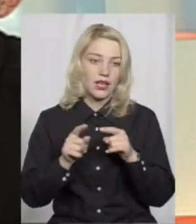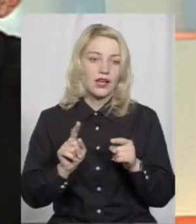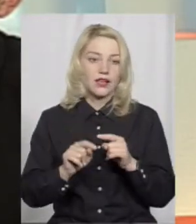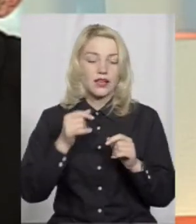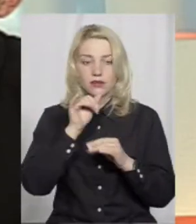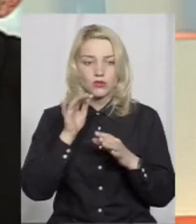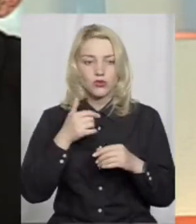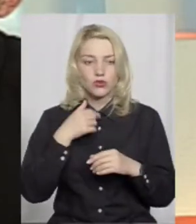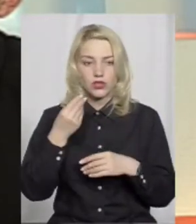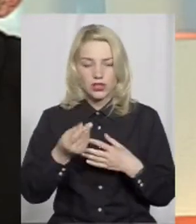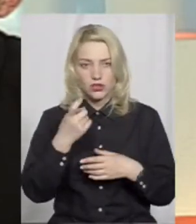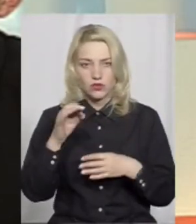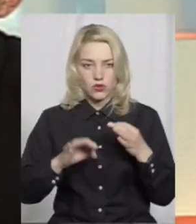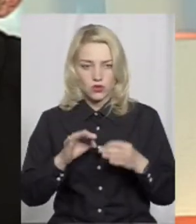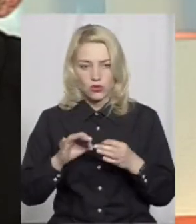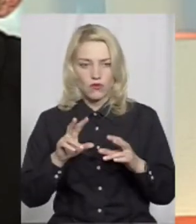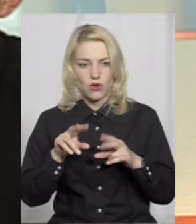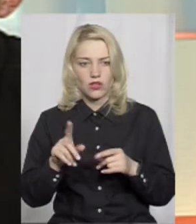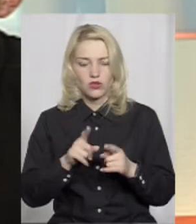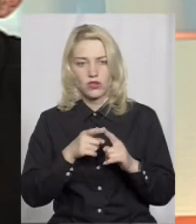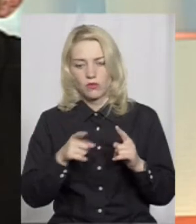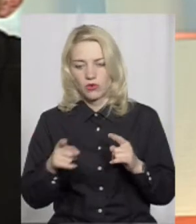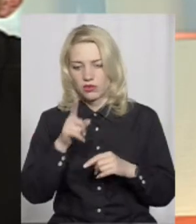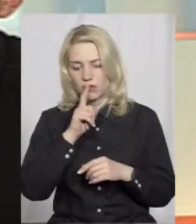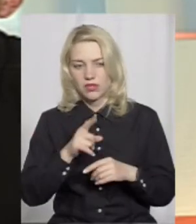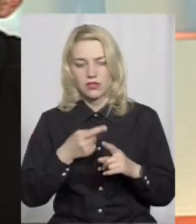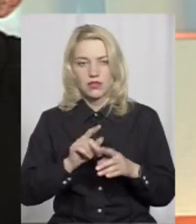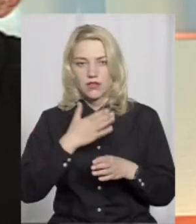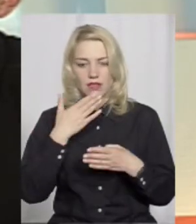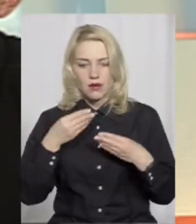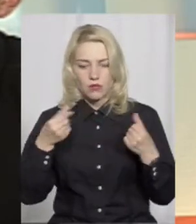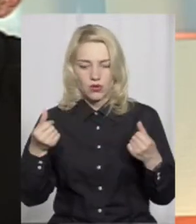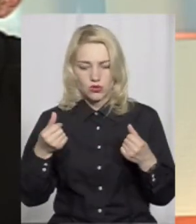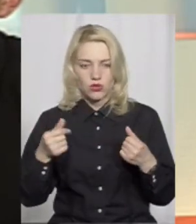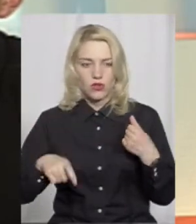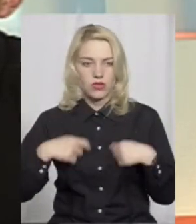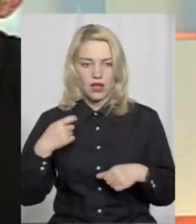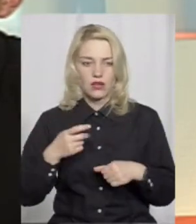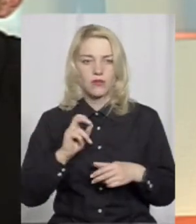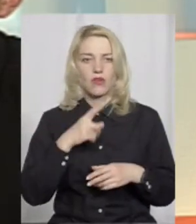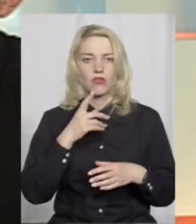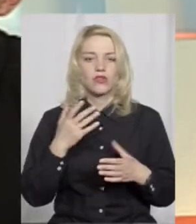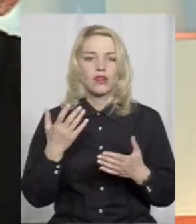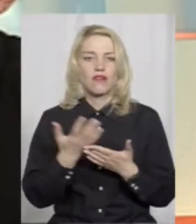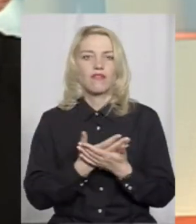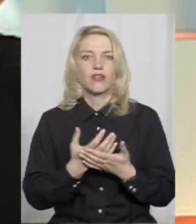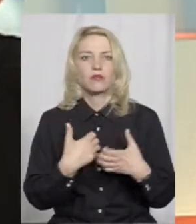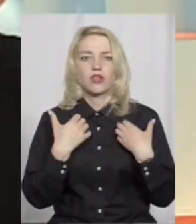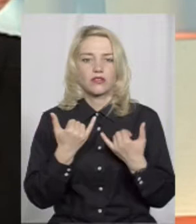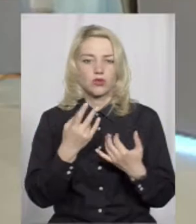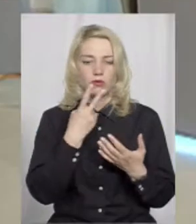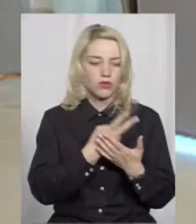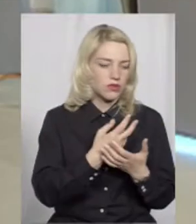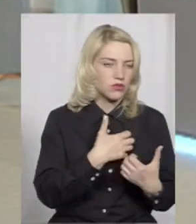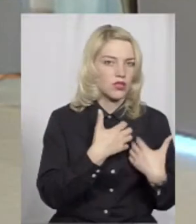не можу дати 100% гарантію, що там протягом місяця це все не пройшло. Як говориш про фільм жахів, ми подивилися, сьогодні